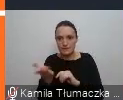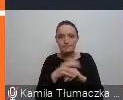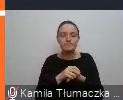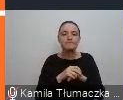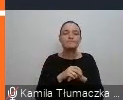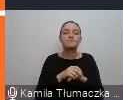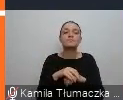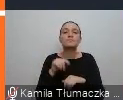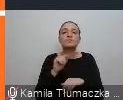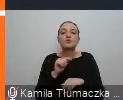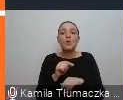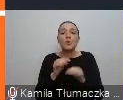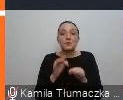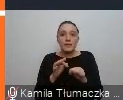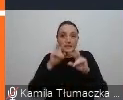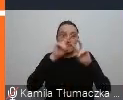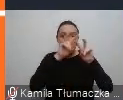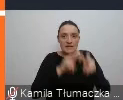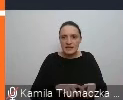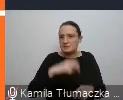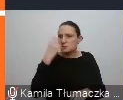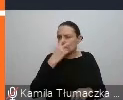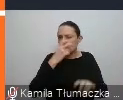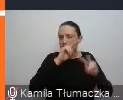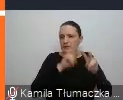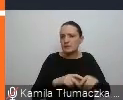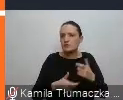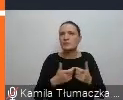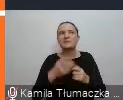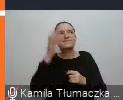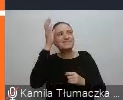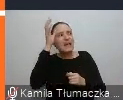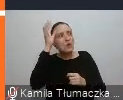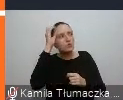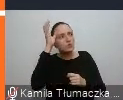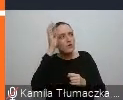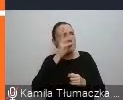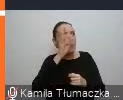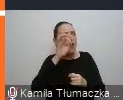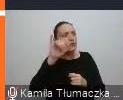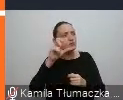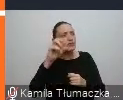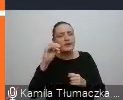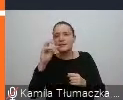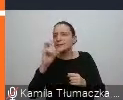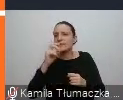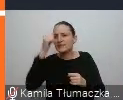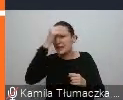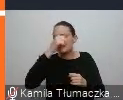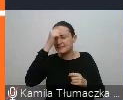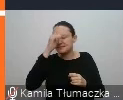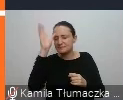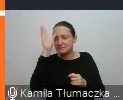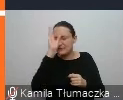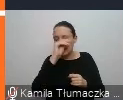że w tej chwili prowadzone są badania, bardzo ciekawe, zapomniałam nazwiska, Pan ma na imię Wojciech, ale dostał, jeśli jest z nami, to go